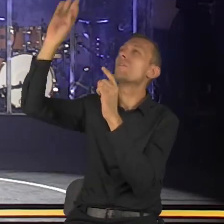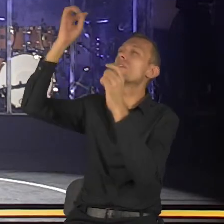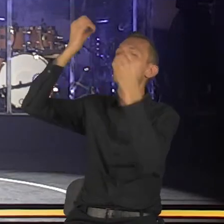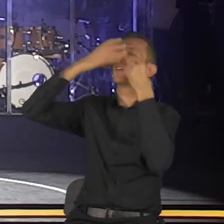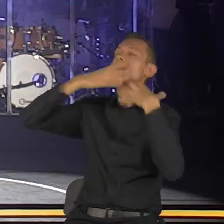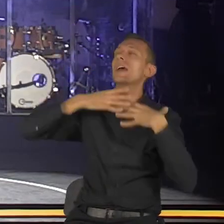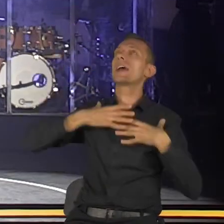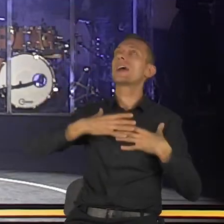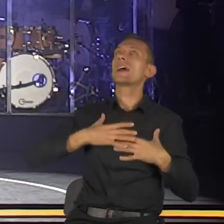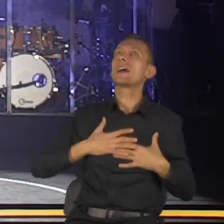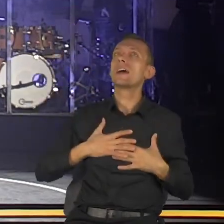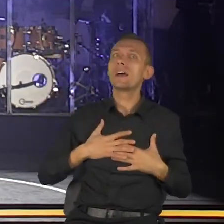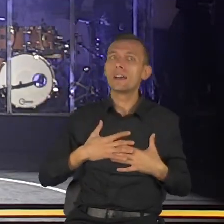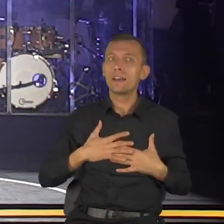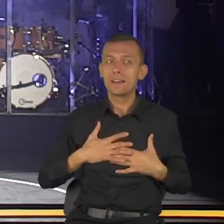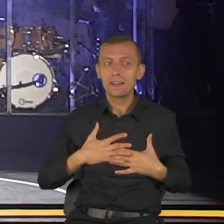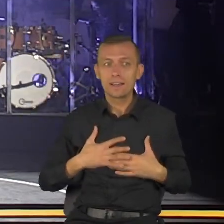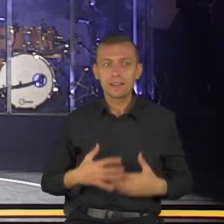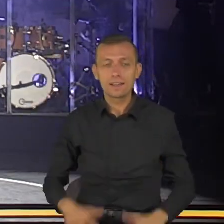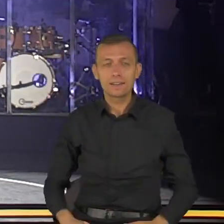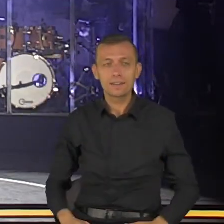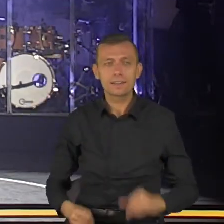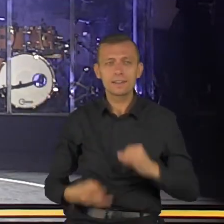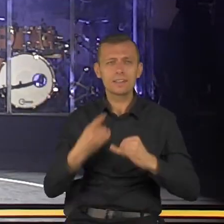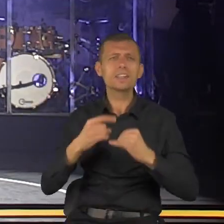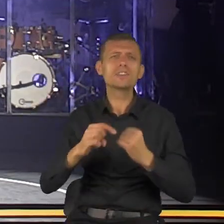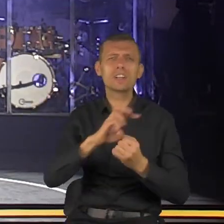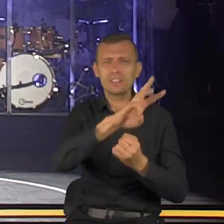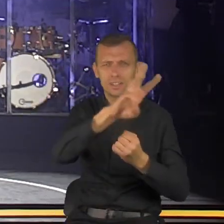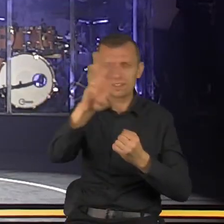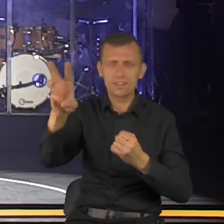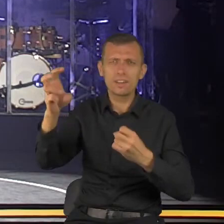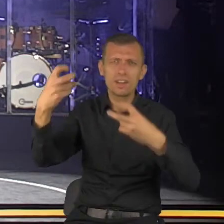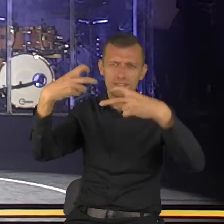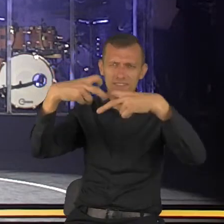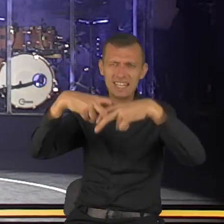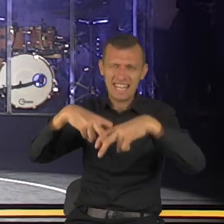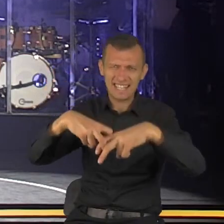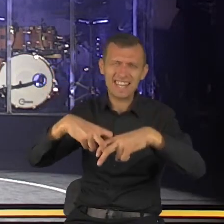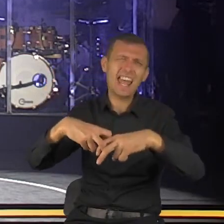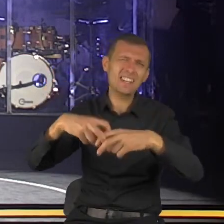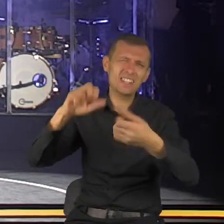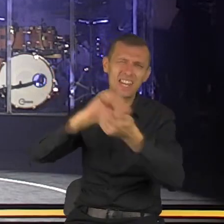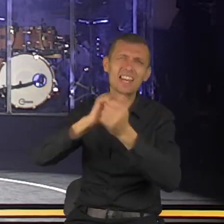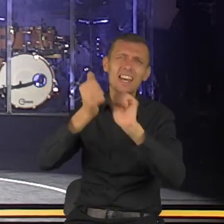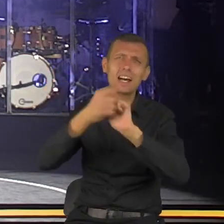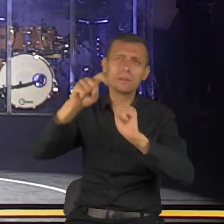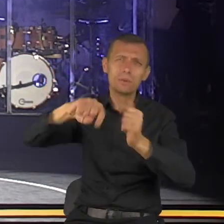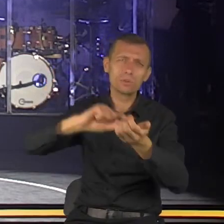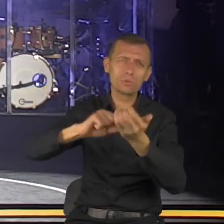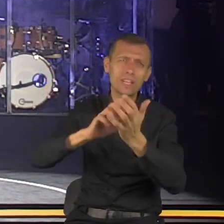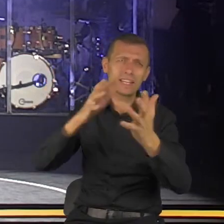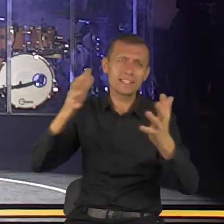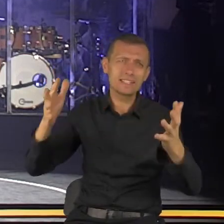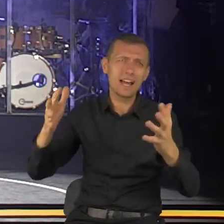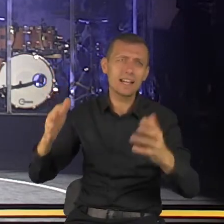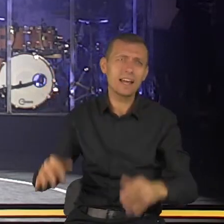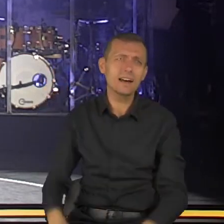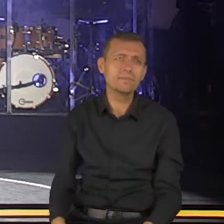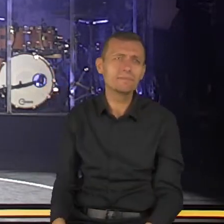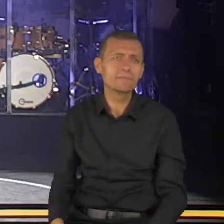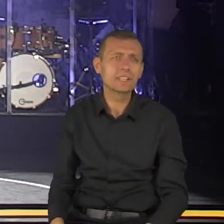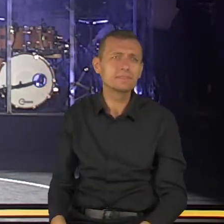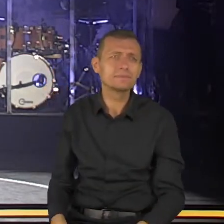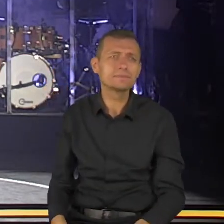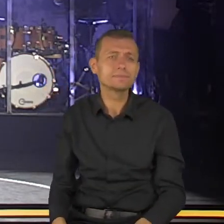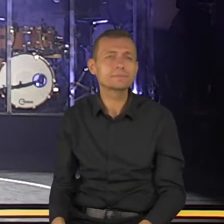jeśli ktoś z nas, oglądających przez internet, czy będących tutaj na sali, nie ma obok siebie pilota,